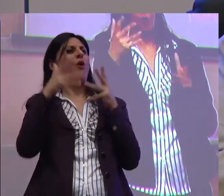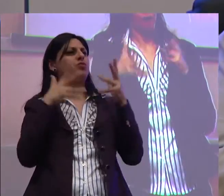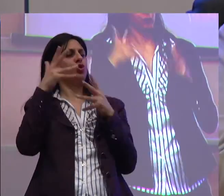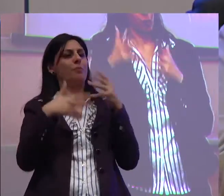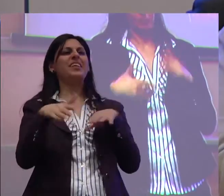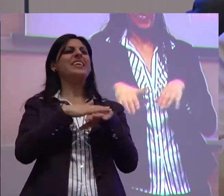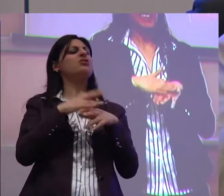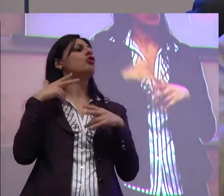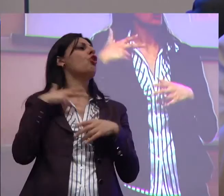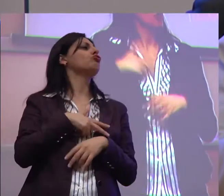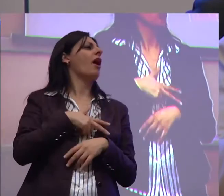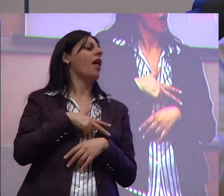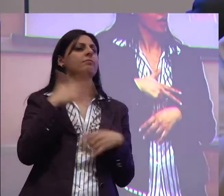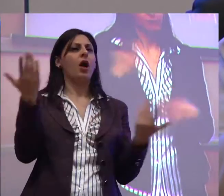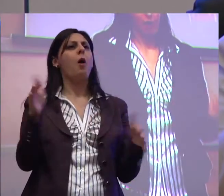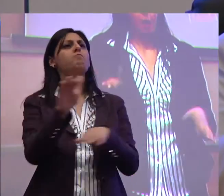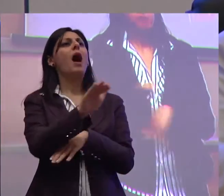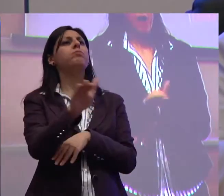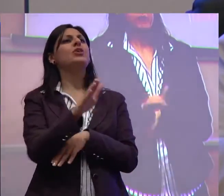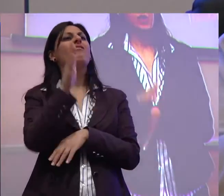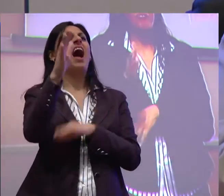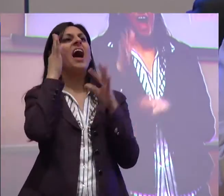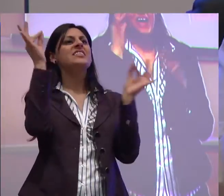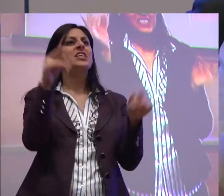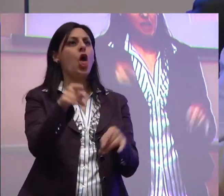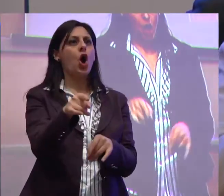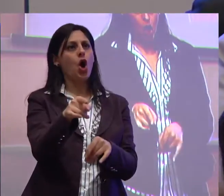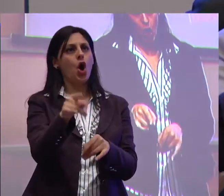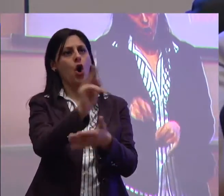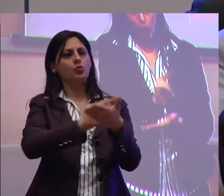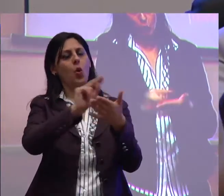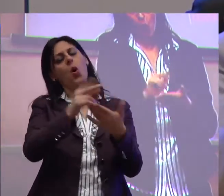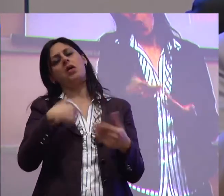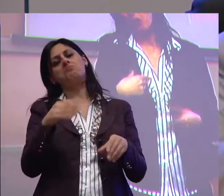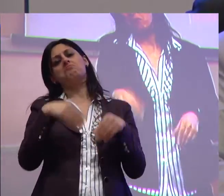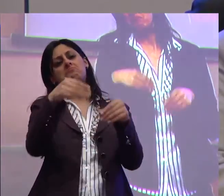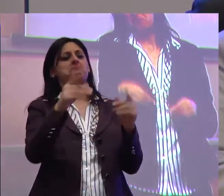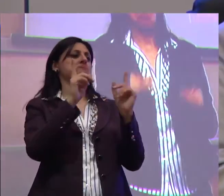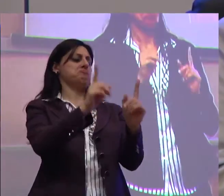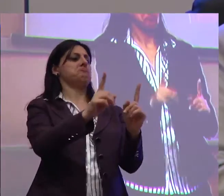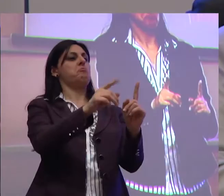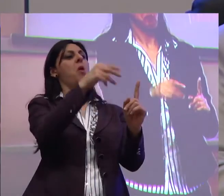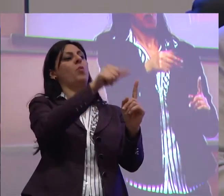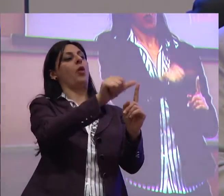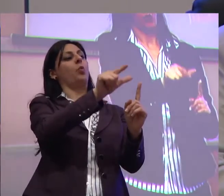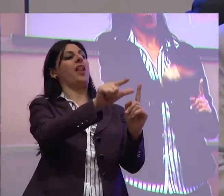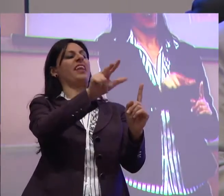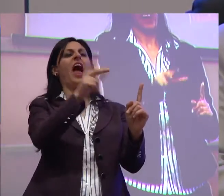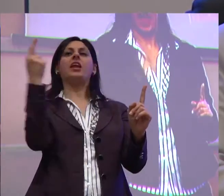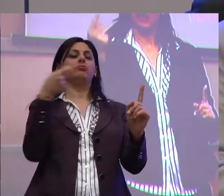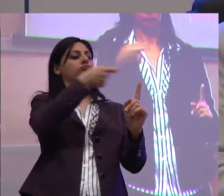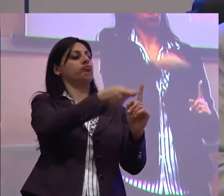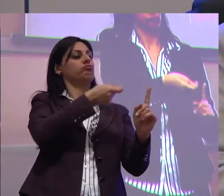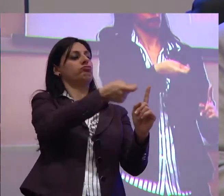servizio sociale, cioè il bambino che va all'asilo, è un periodo determinato di partecipazione economica,